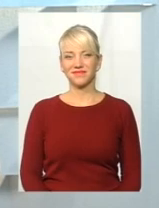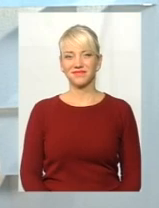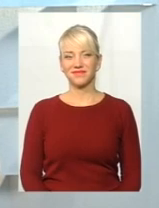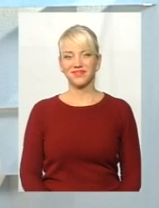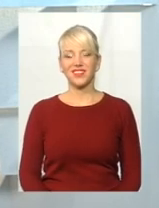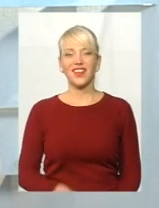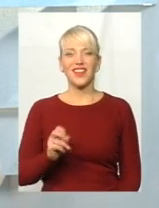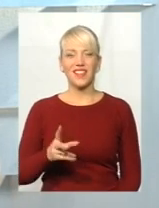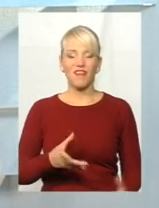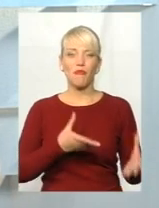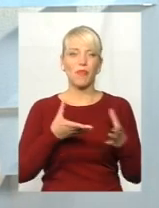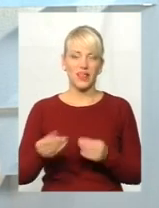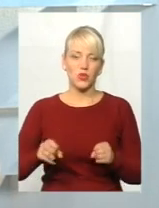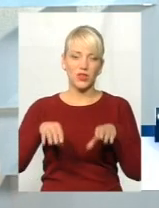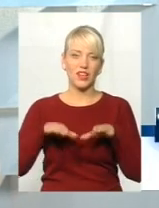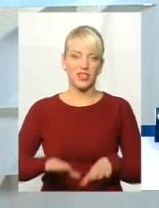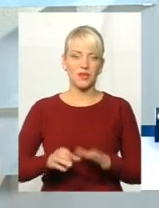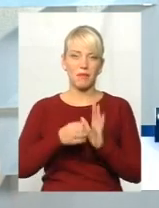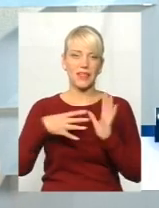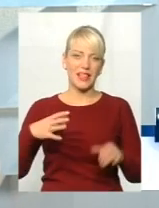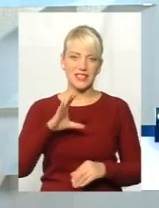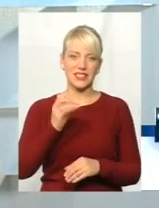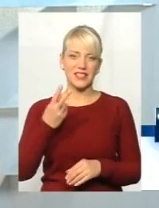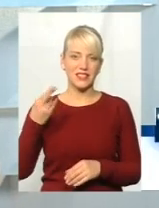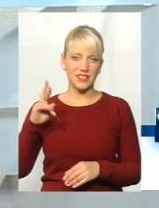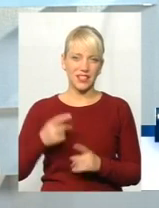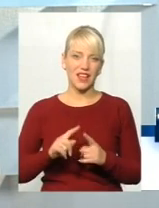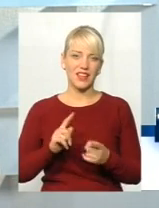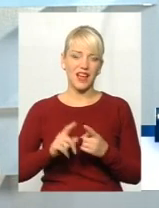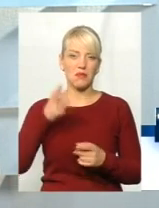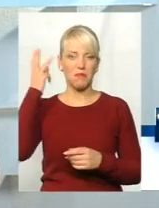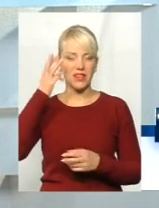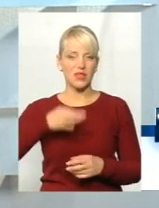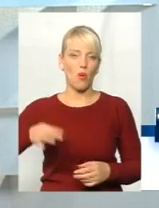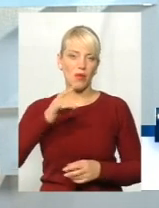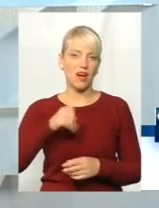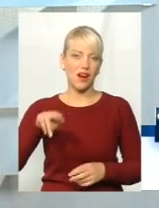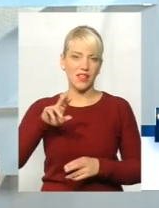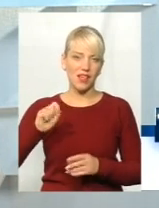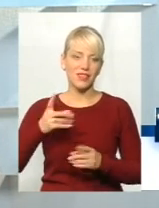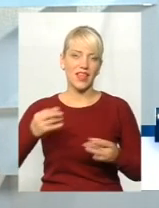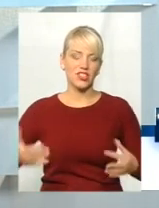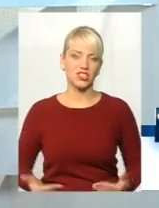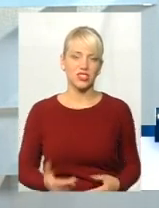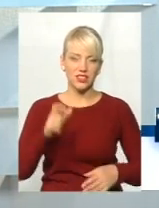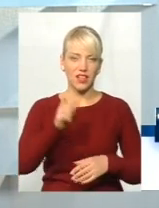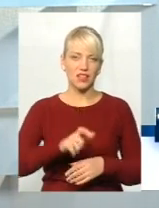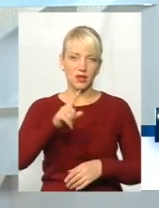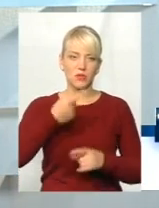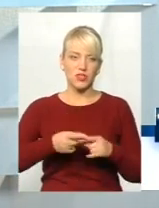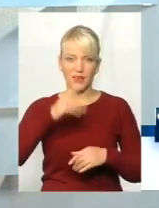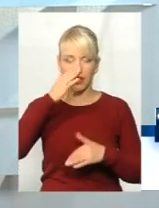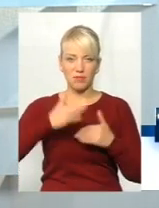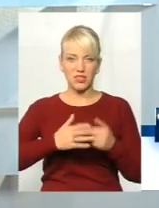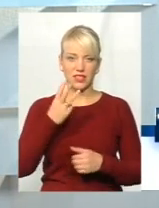Як вплинуть рішення 15-ї сесії Хмельницької обласної ради на життя краян? Про це найближчих